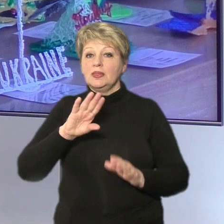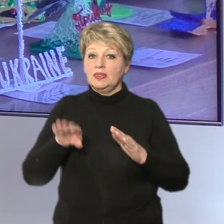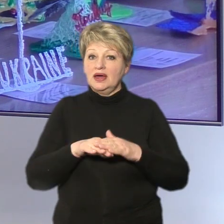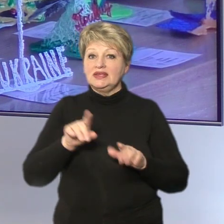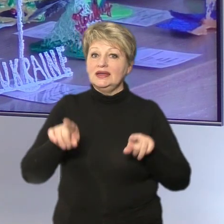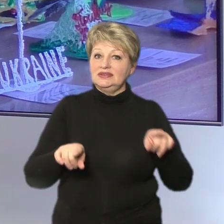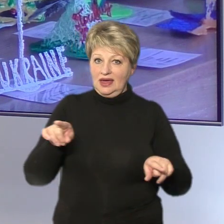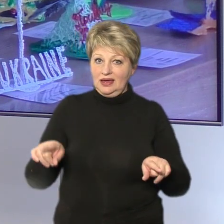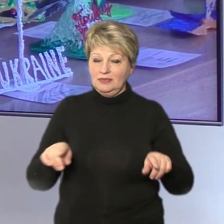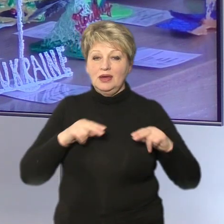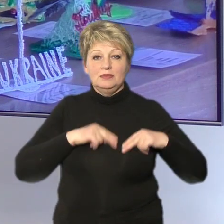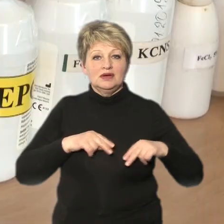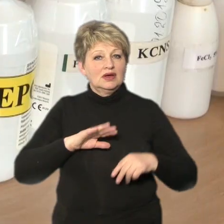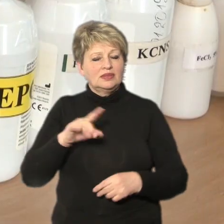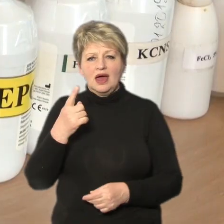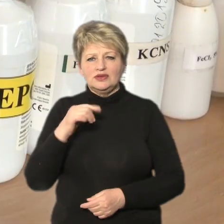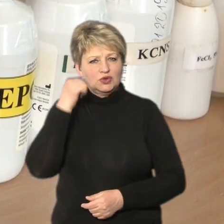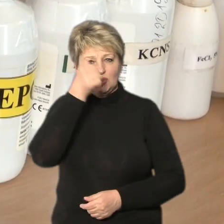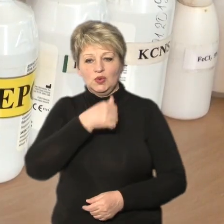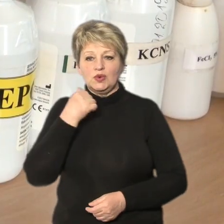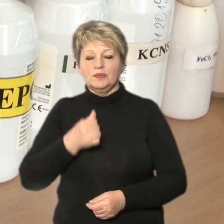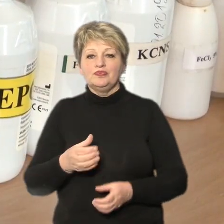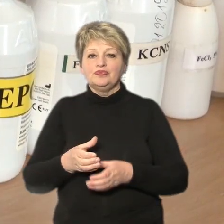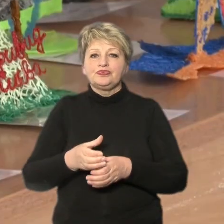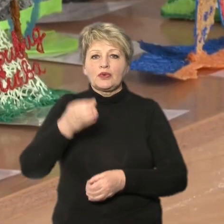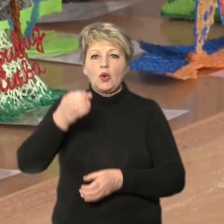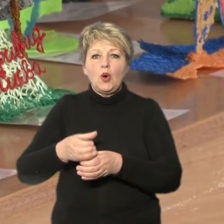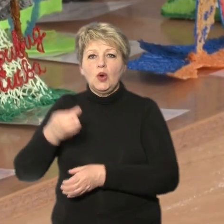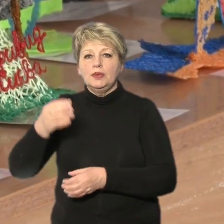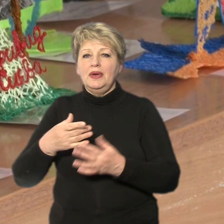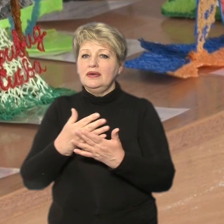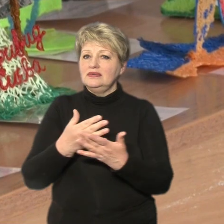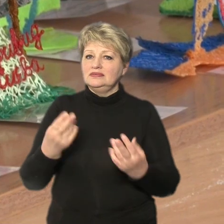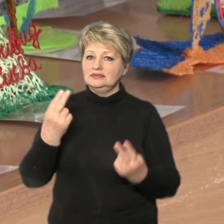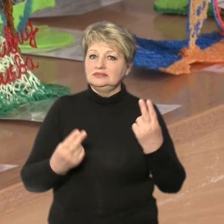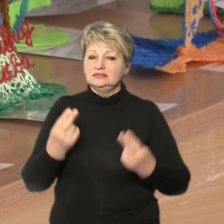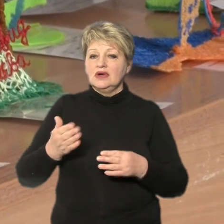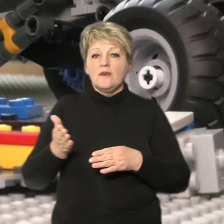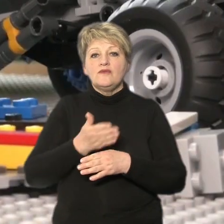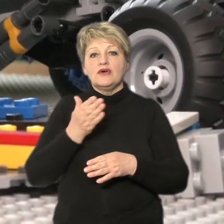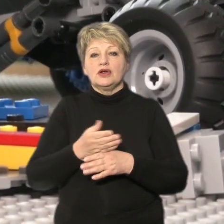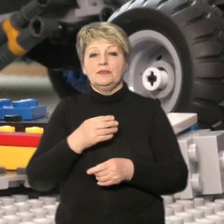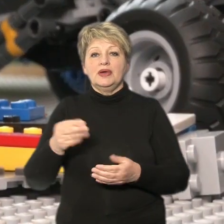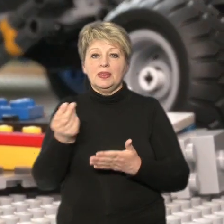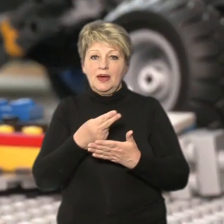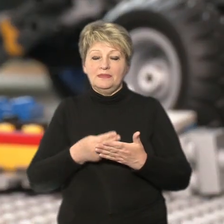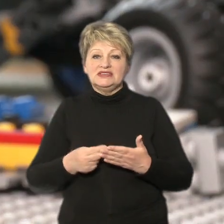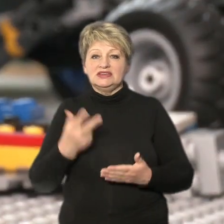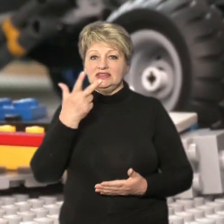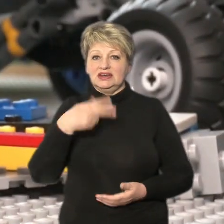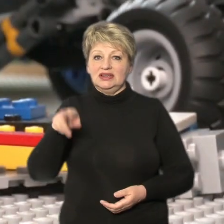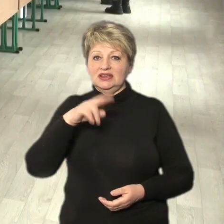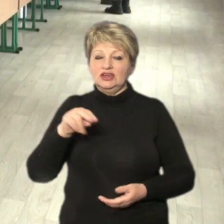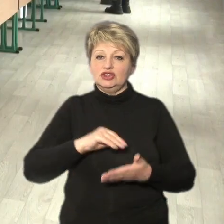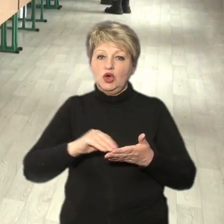працювали не один рік. Колби з різнокольоровими речовинами, вироби написані 3D-ручкою, роботи